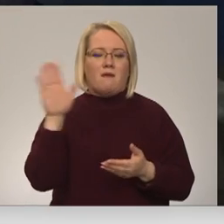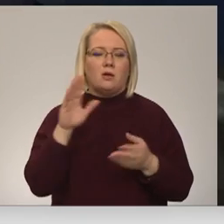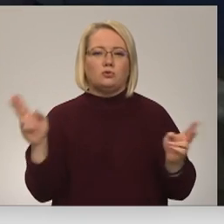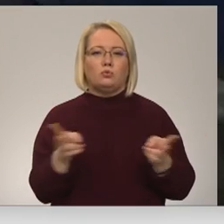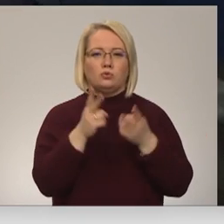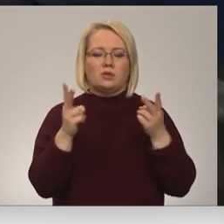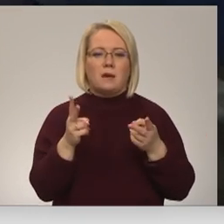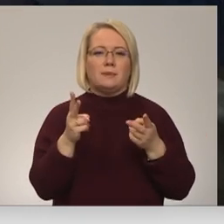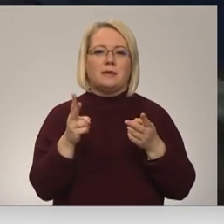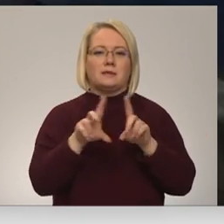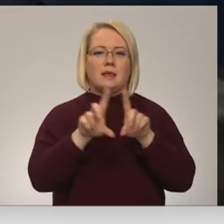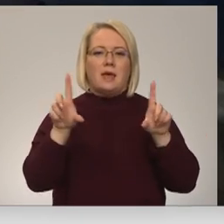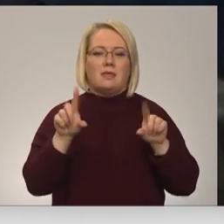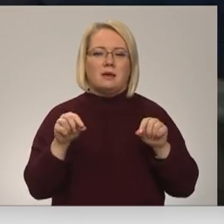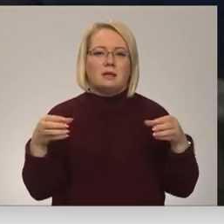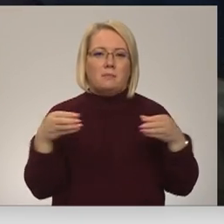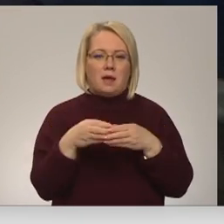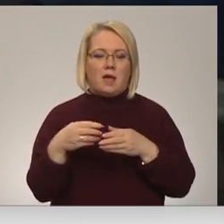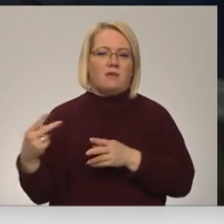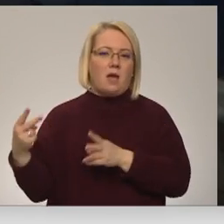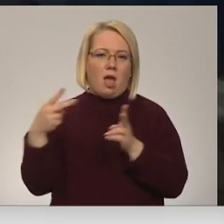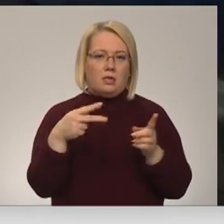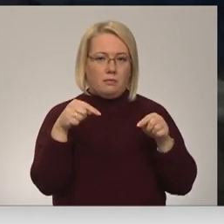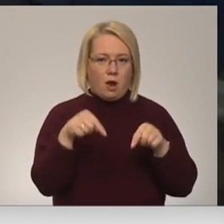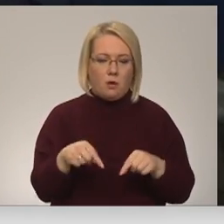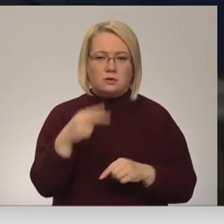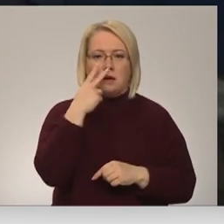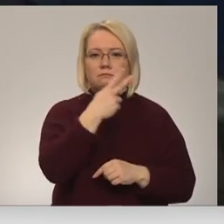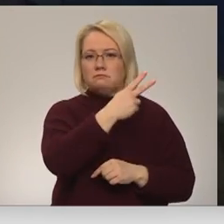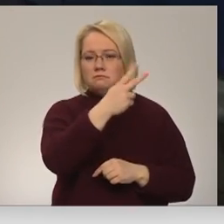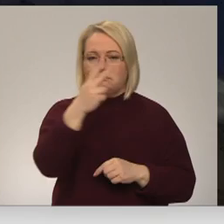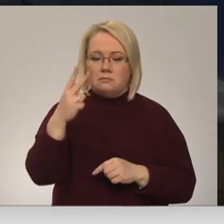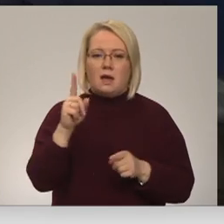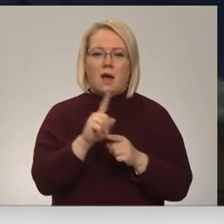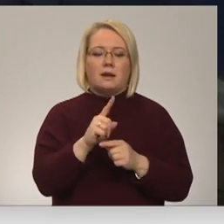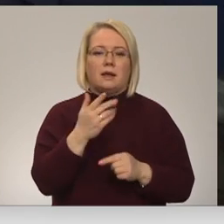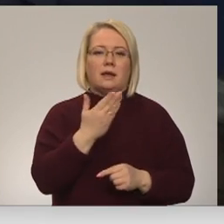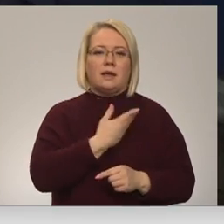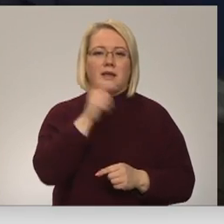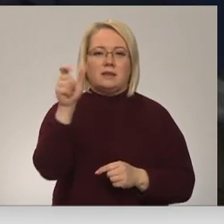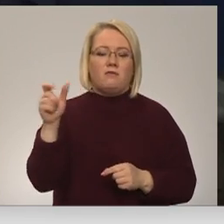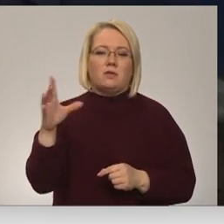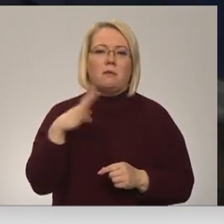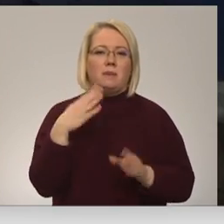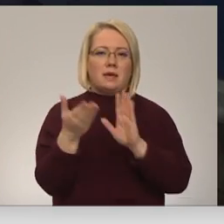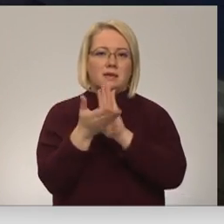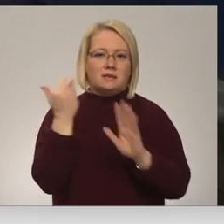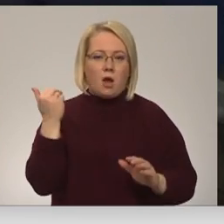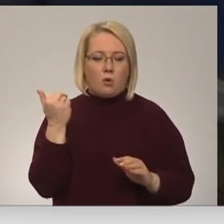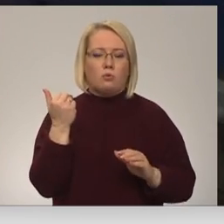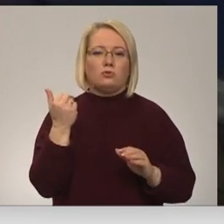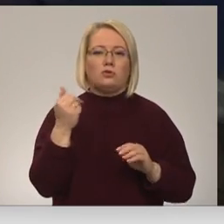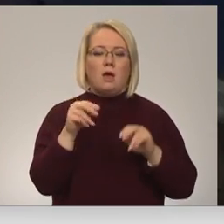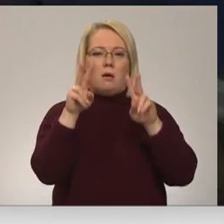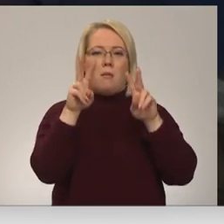dienesta brigāde, kas atbrauca, ko vērī garām gājēji bija izsaukuši, veicām